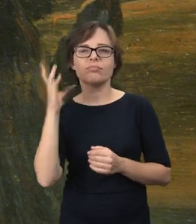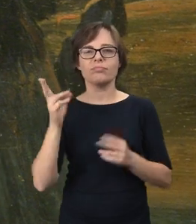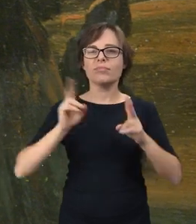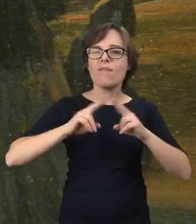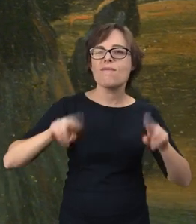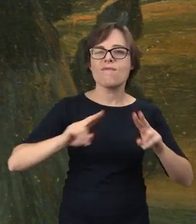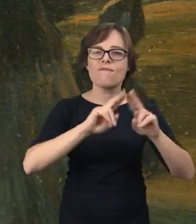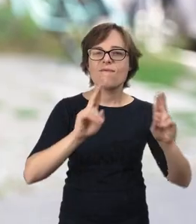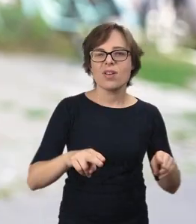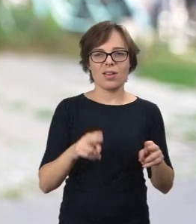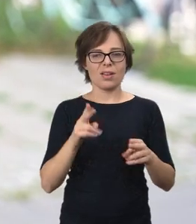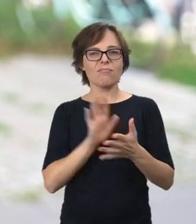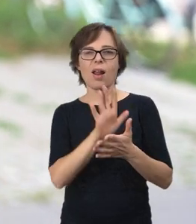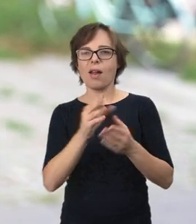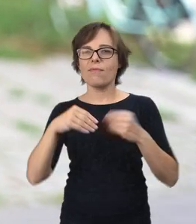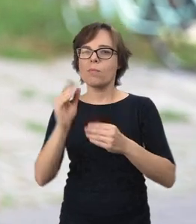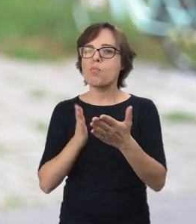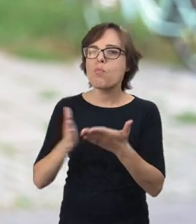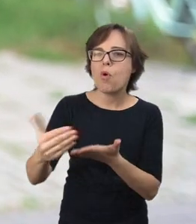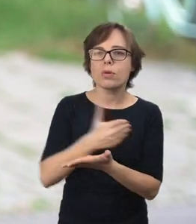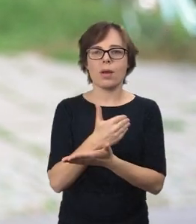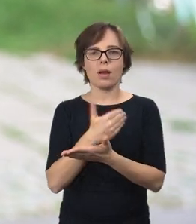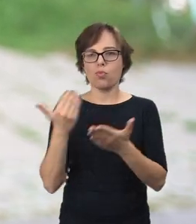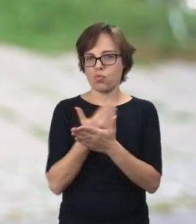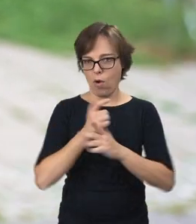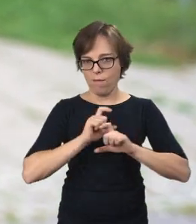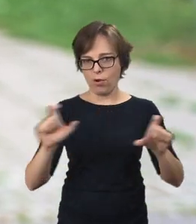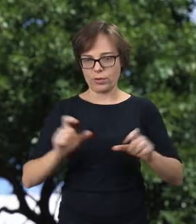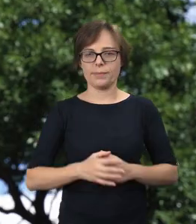wille, takie modernistyczne, bardzo nowoczesne.